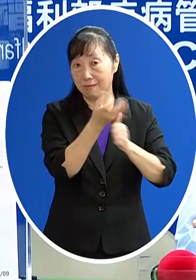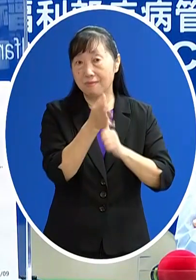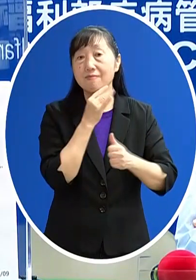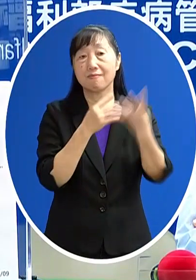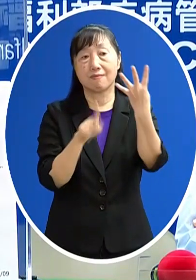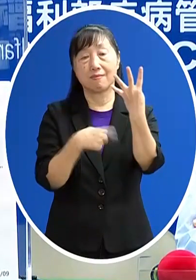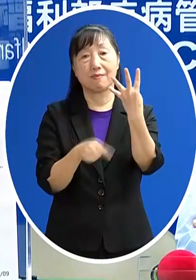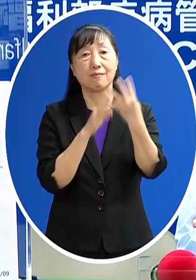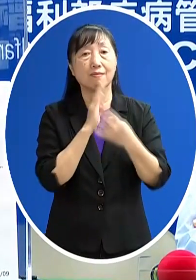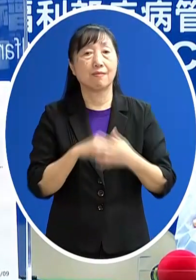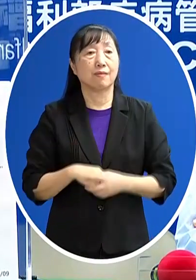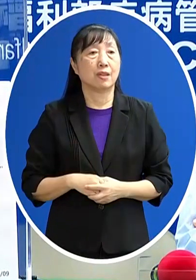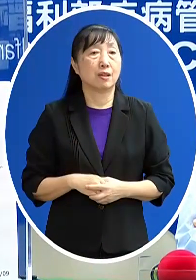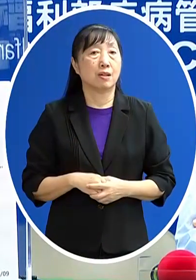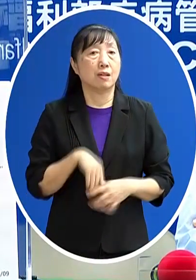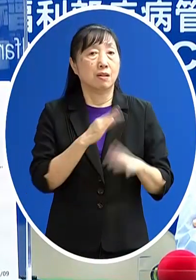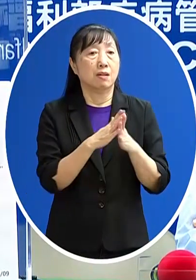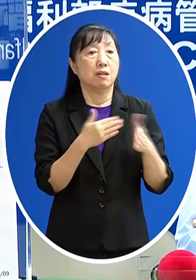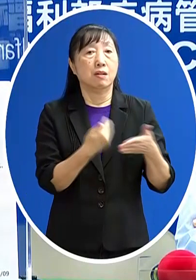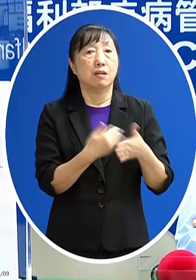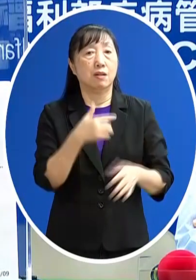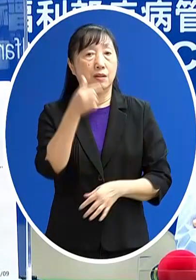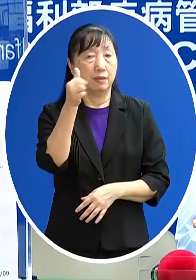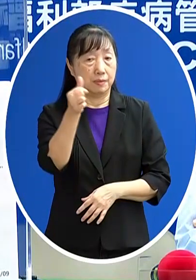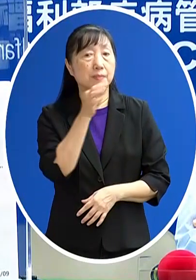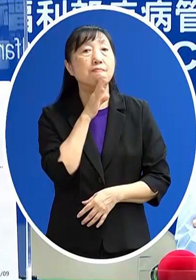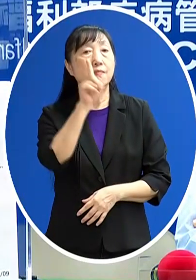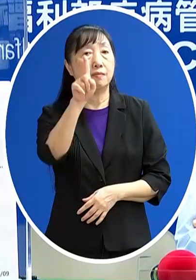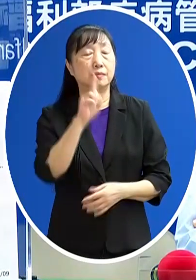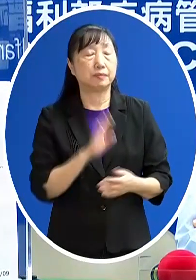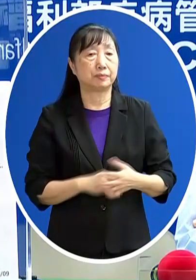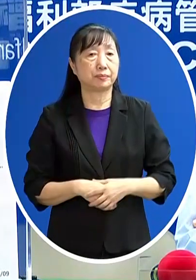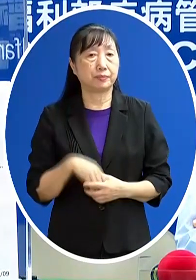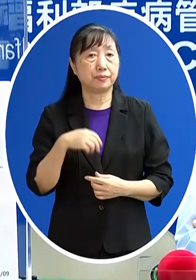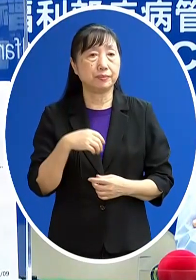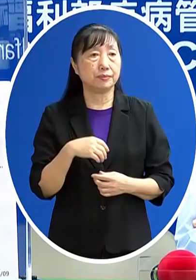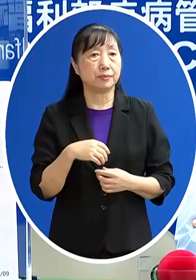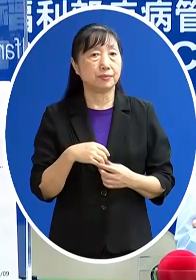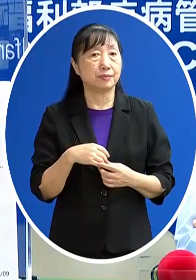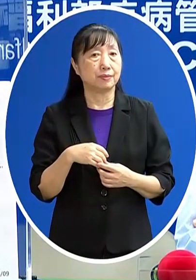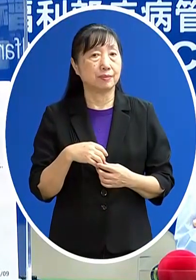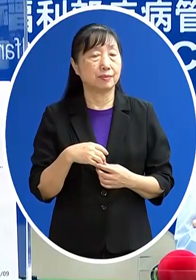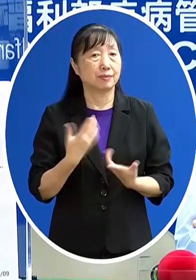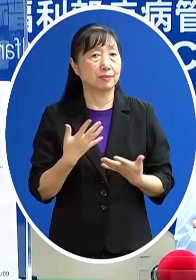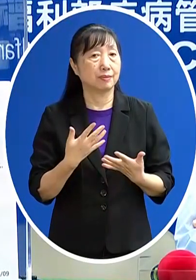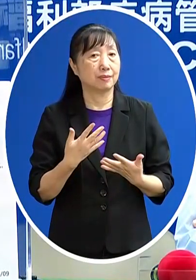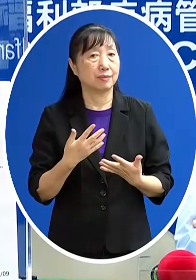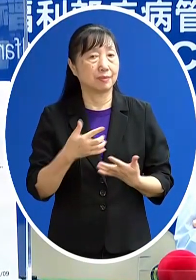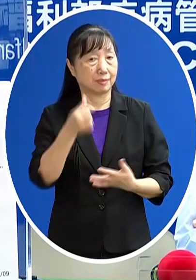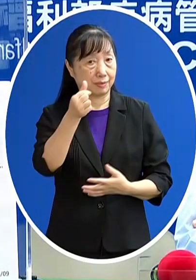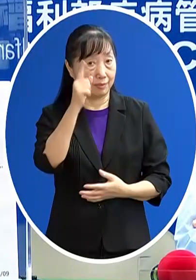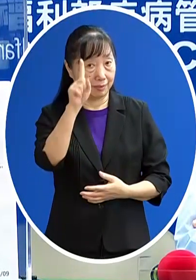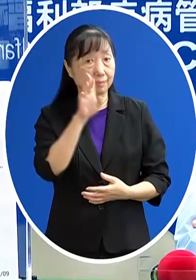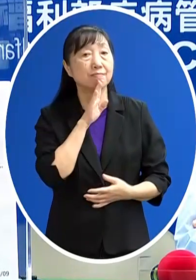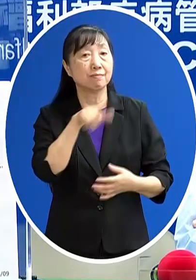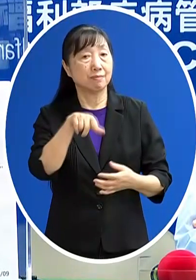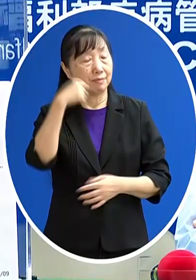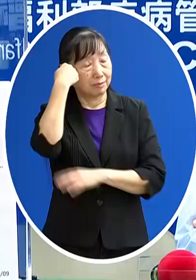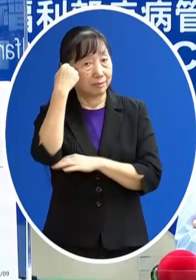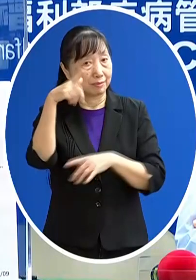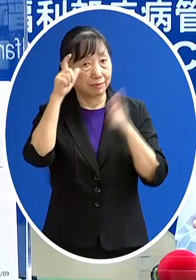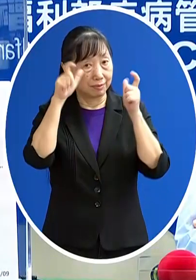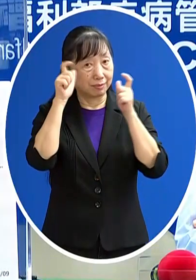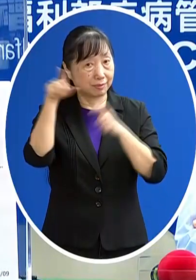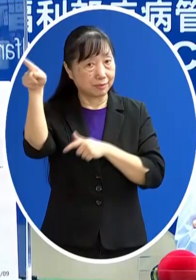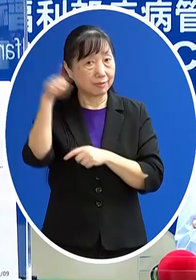4例 那居隔陽性是1例那居隔陽性這一例是高雄 今天